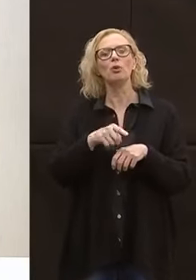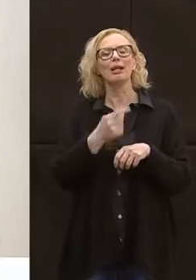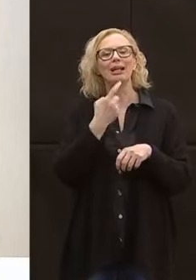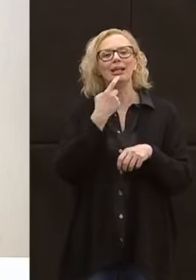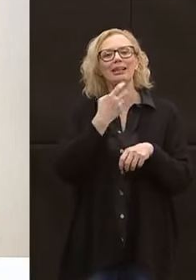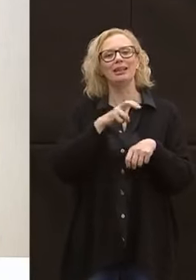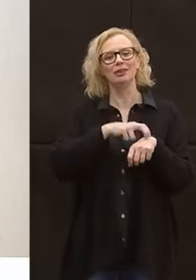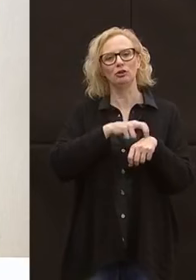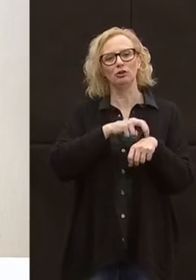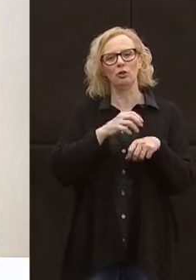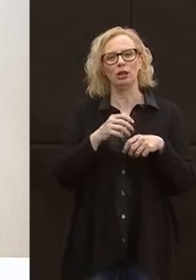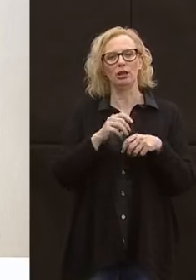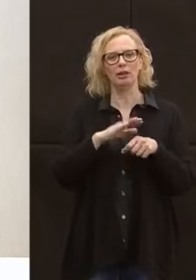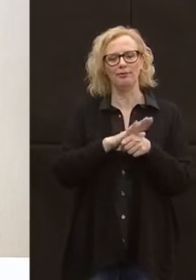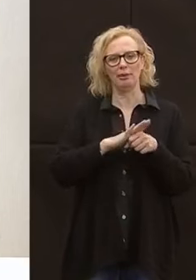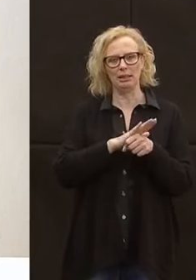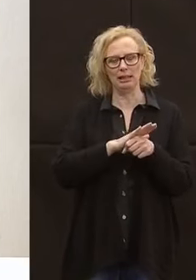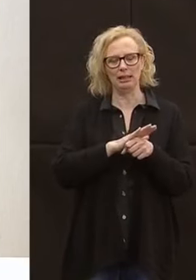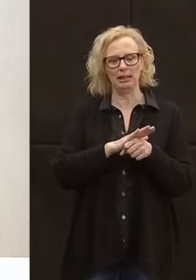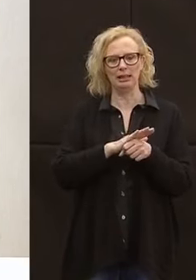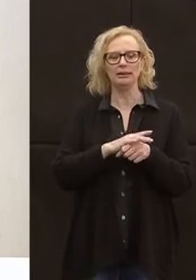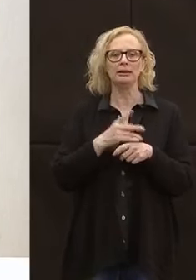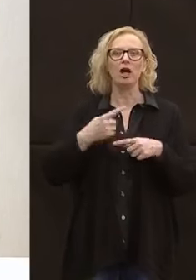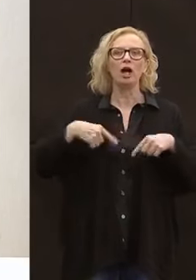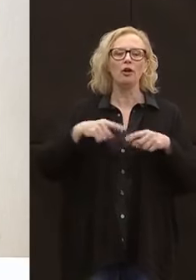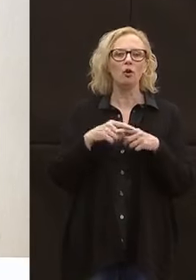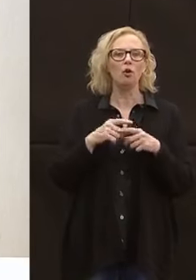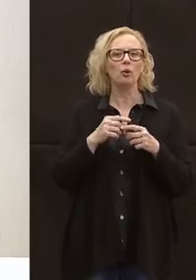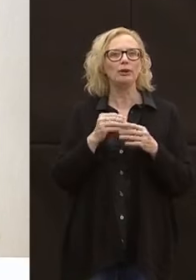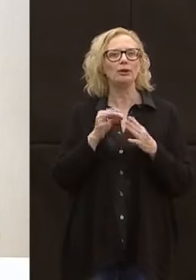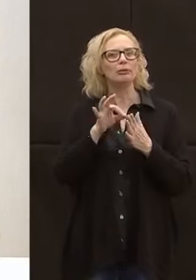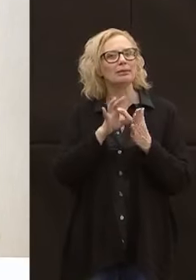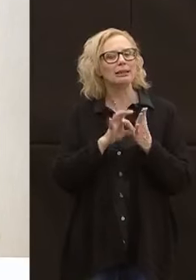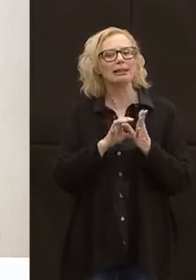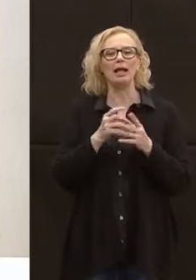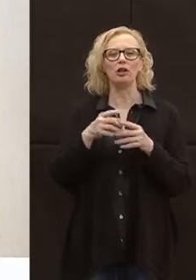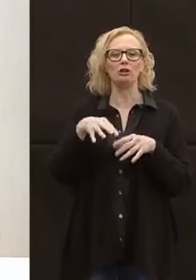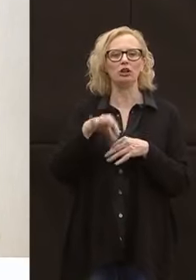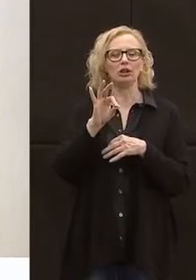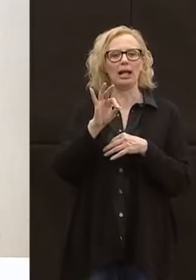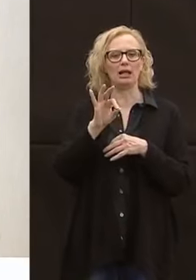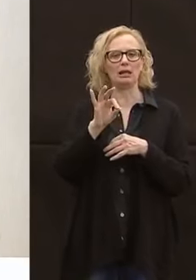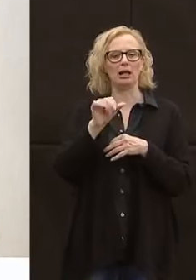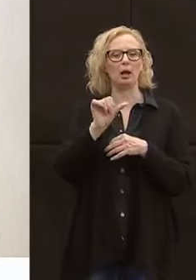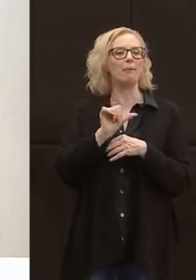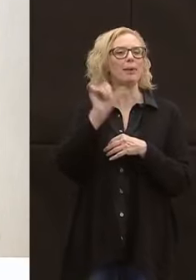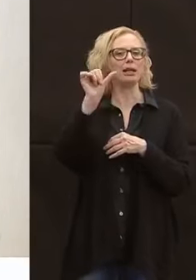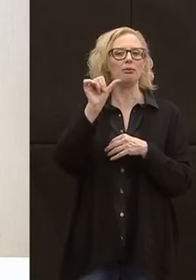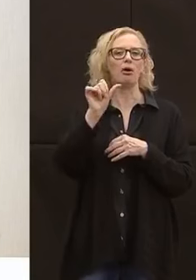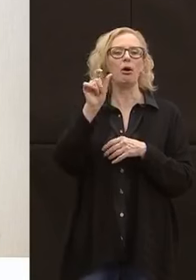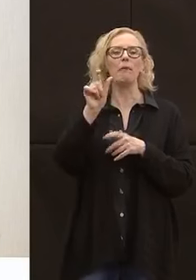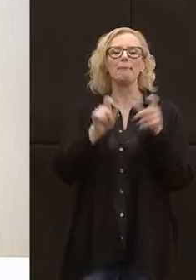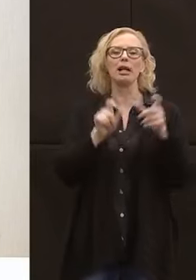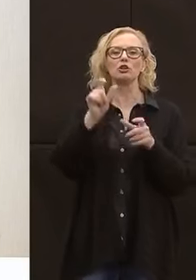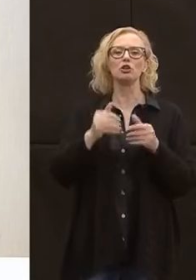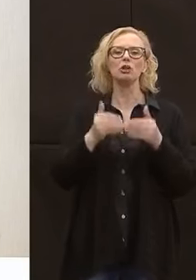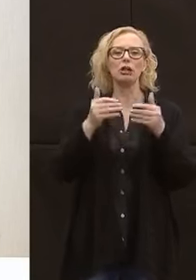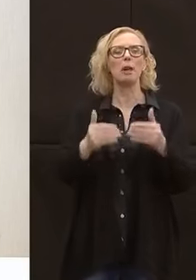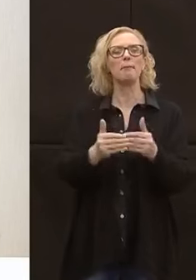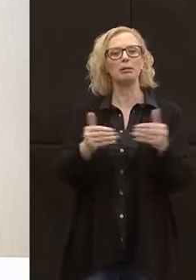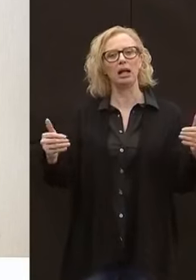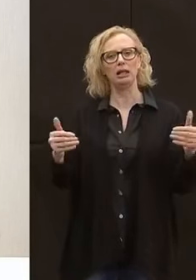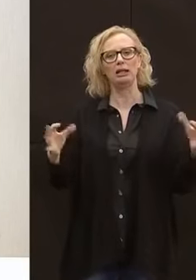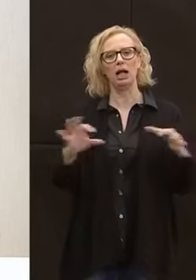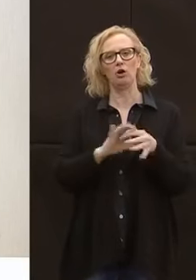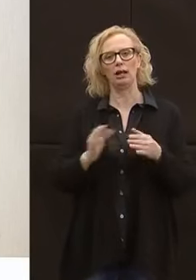del territorio. Il criterio di scelta che ci siamo dati è un criterio che riguarda in primis gli operatori della prima linea riguardo all